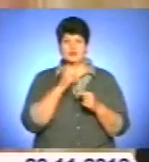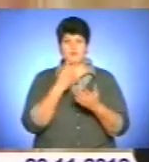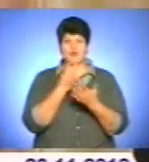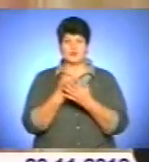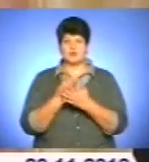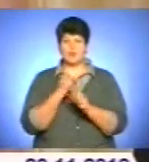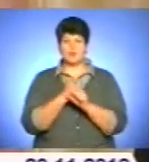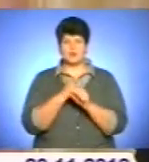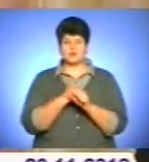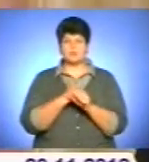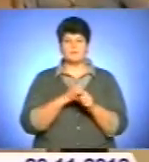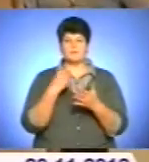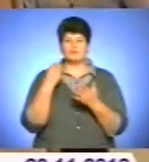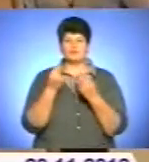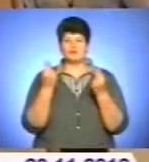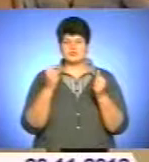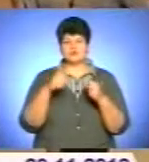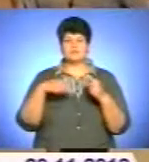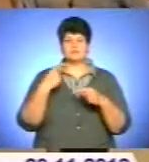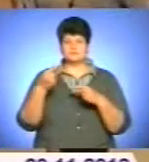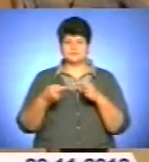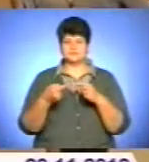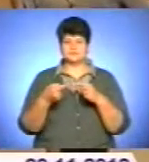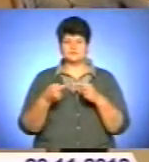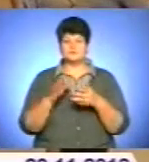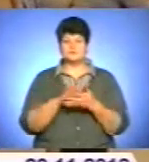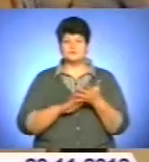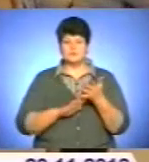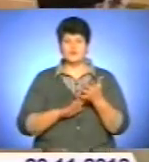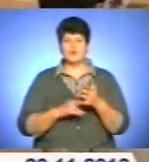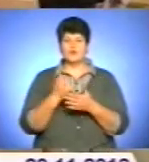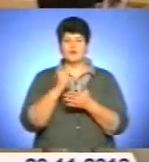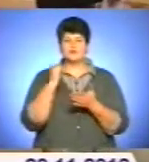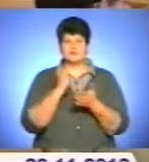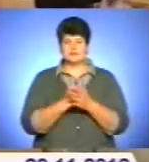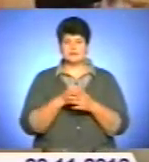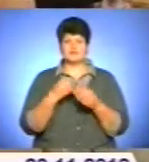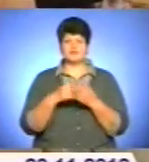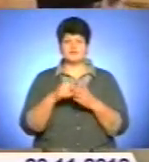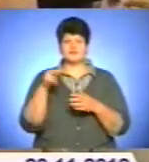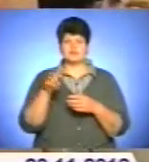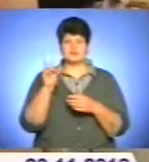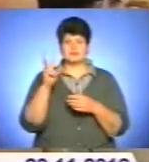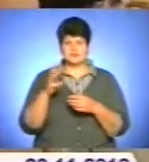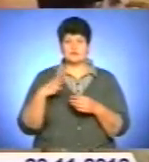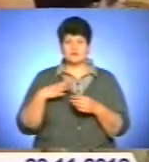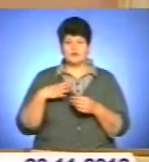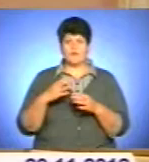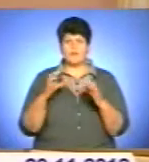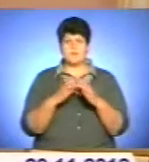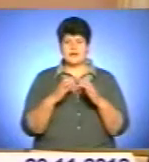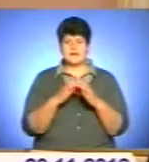над бюджетом триває. Ухвалити бюджет 2013 нинішнім складом Верховної Ради сподіваються і партії регіонів.